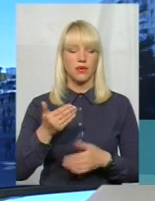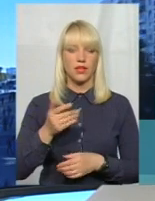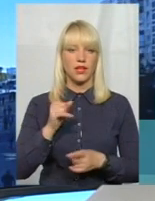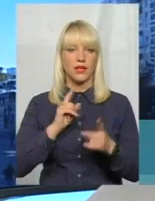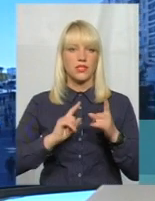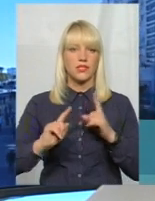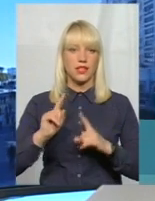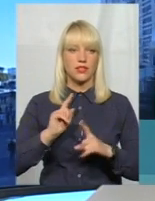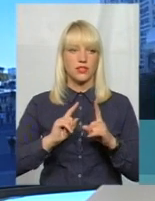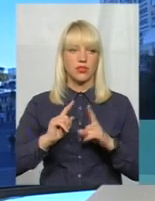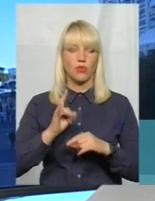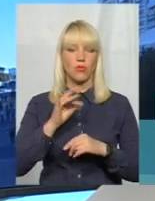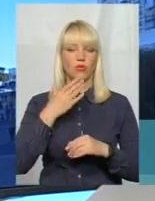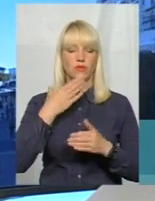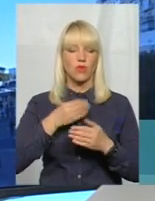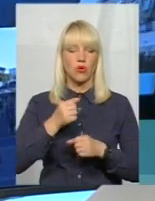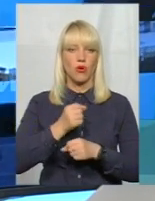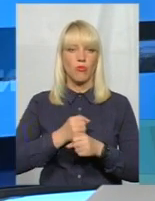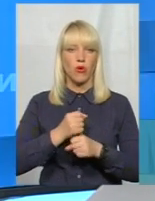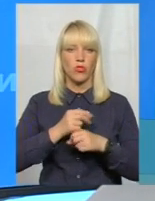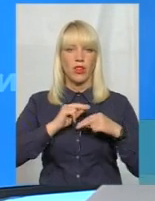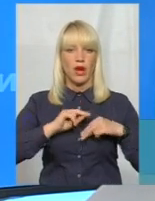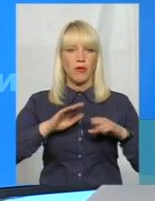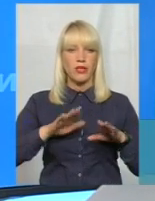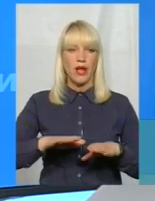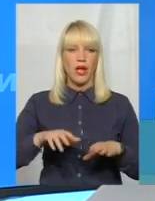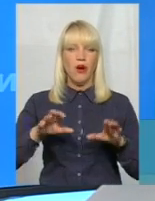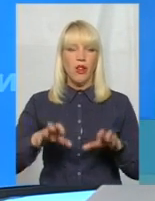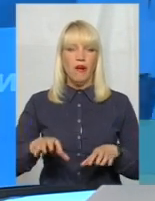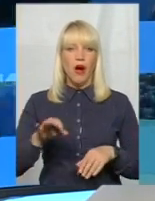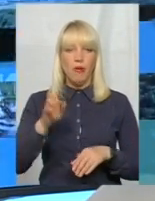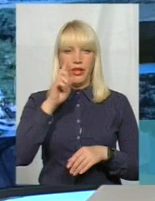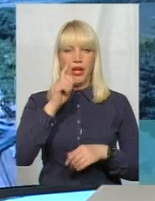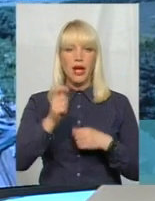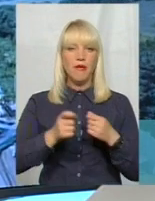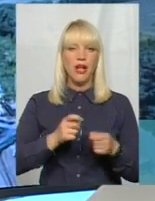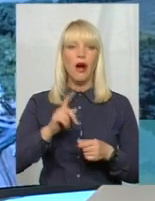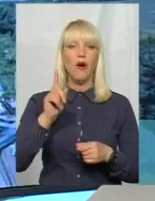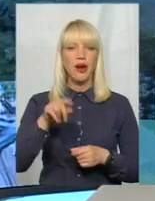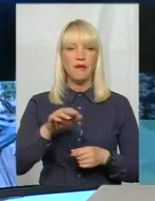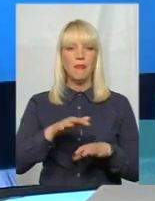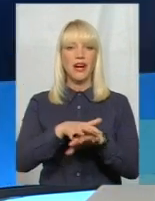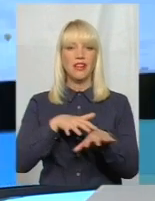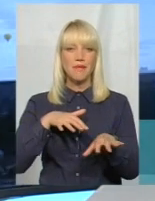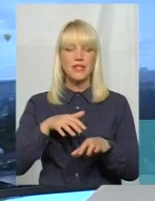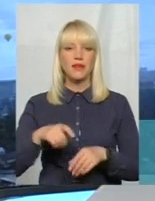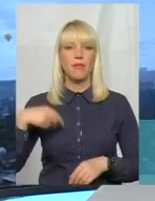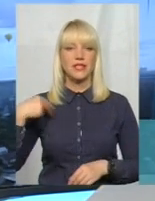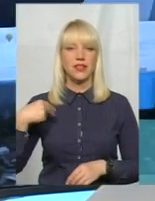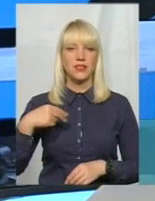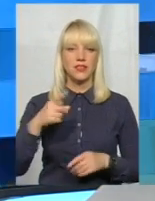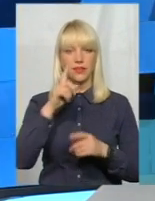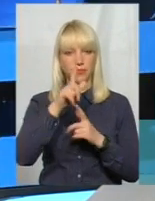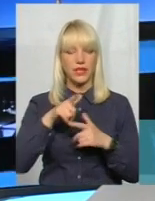свою роботу на посаді голови Держадміністрації. Хоч в парламентсько-президентській республіці